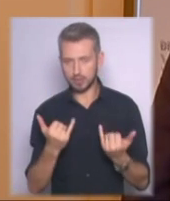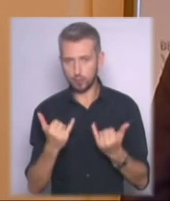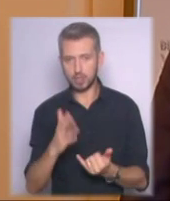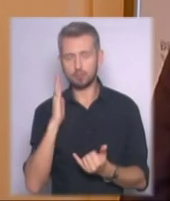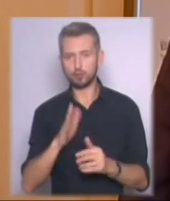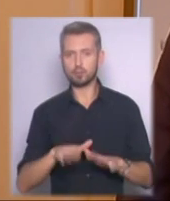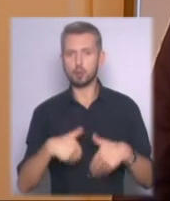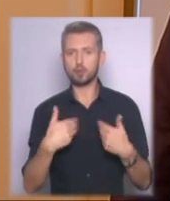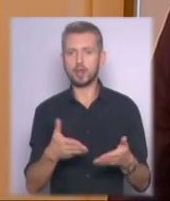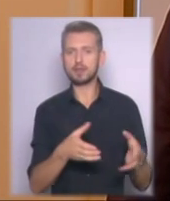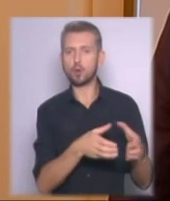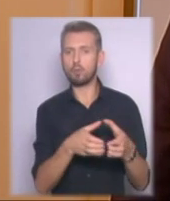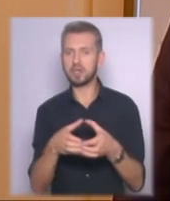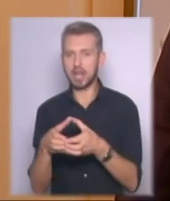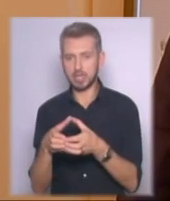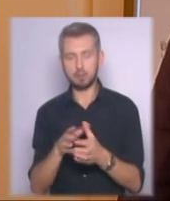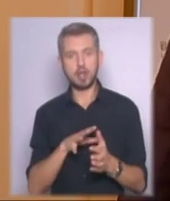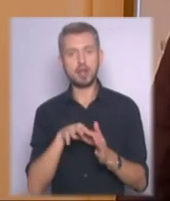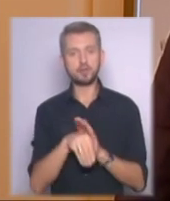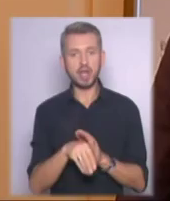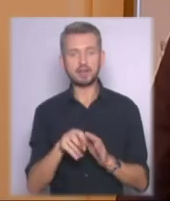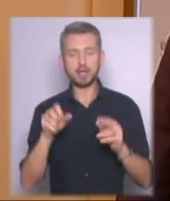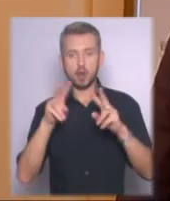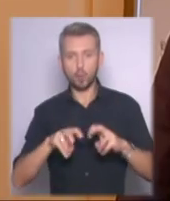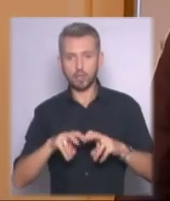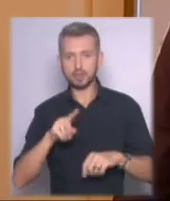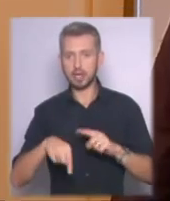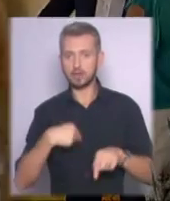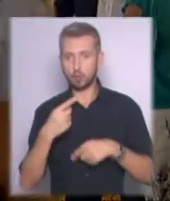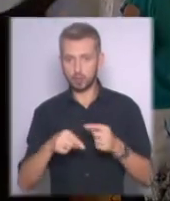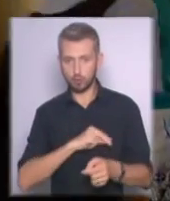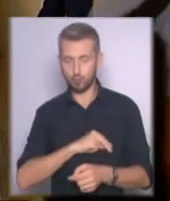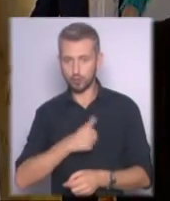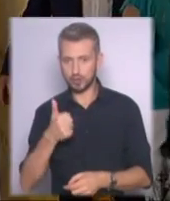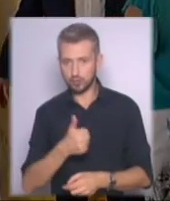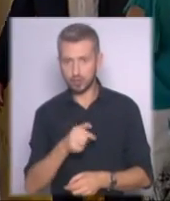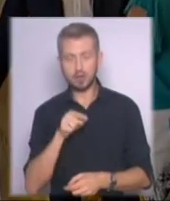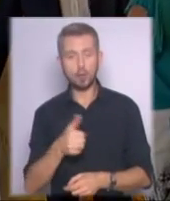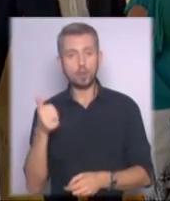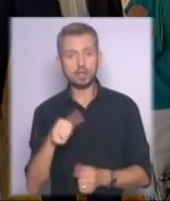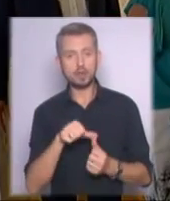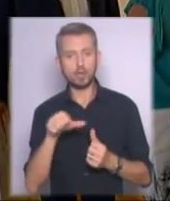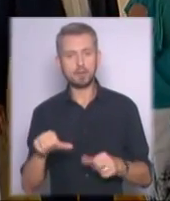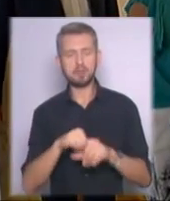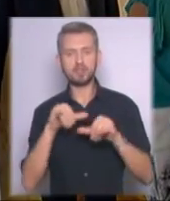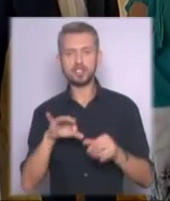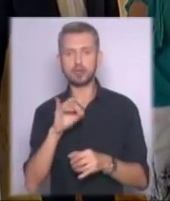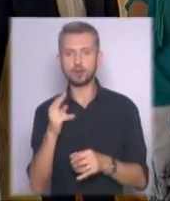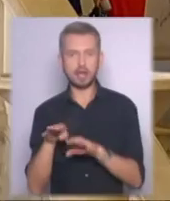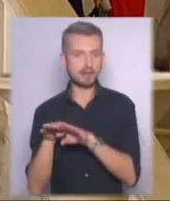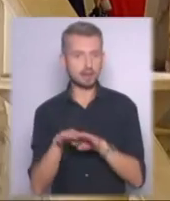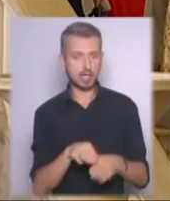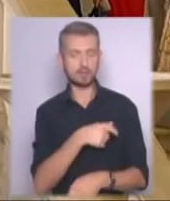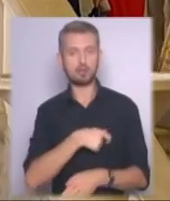пропонуватись комітетам, внести їх на розгляд на наступний планарний тиждень. Цього тижня, окрім підвищення соціальних стандартів,